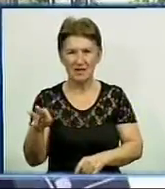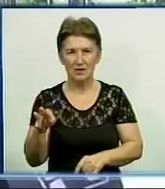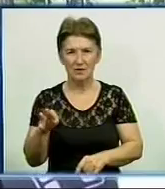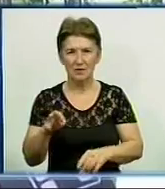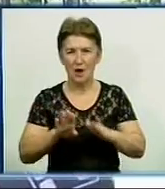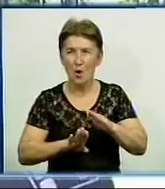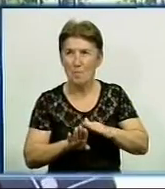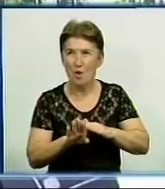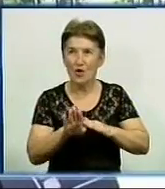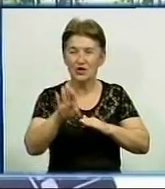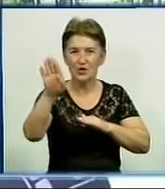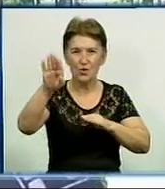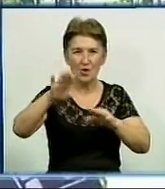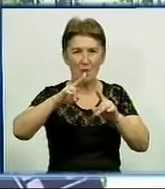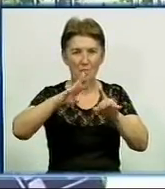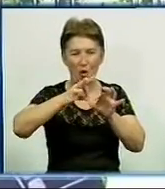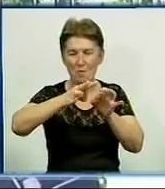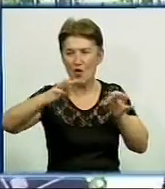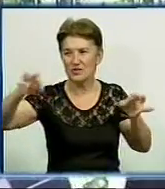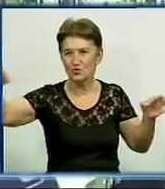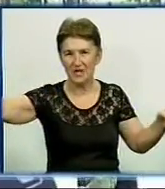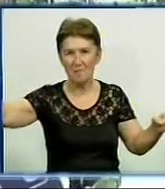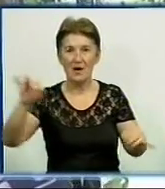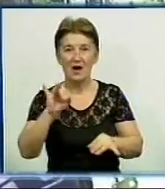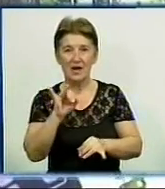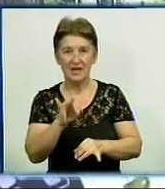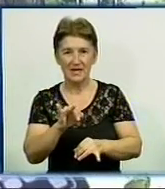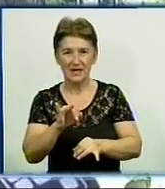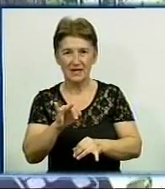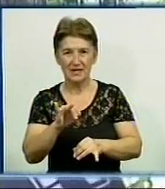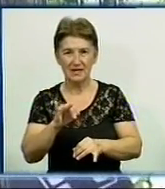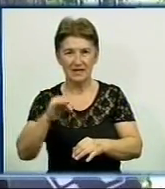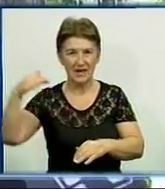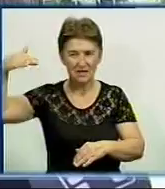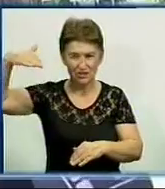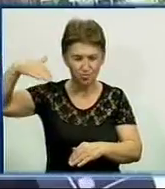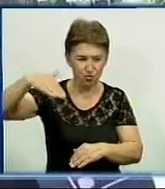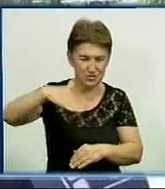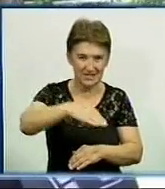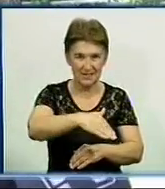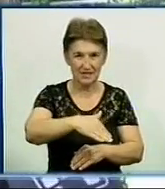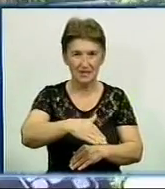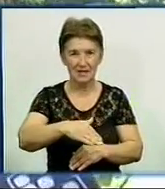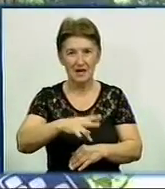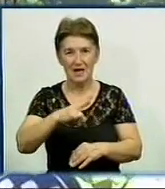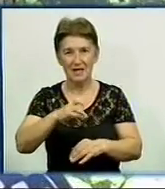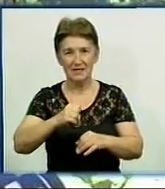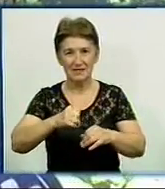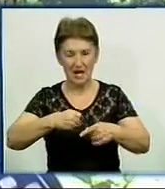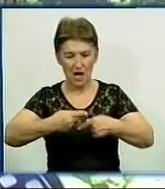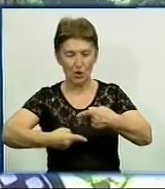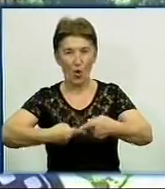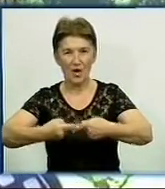підйом по паралельним мотузкам і крутопохилий спуск. Вони спускаються на роліку і